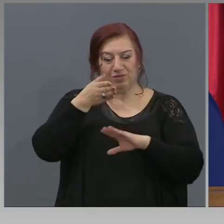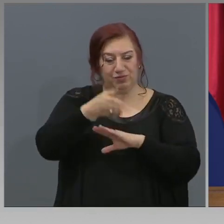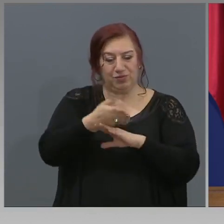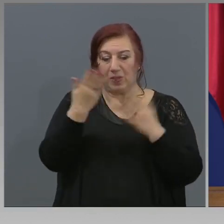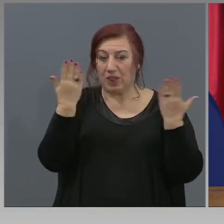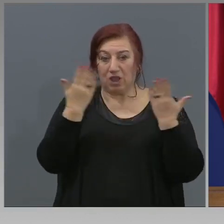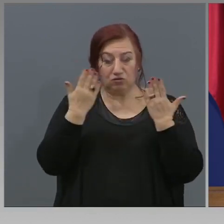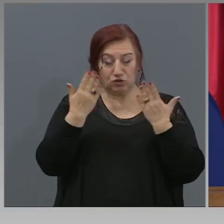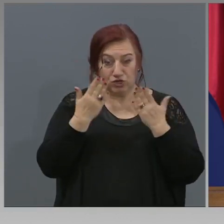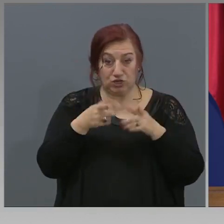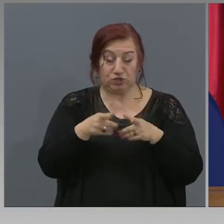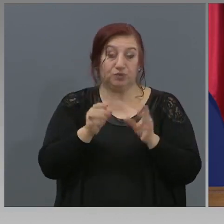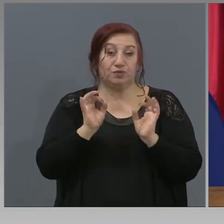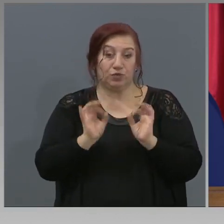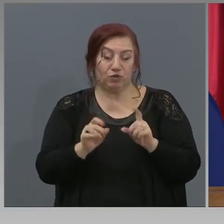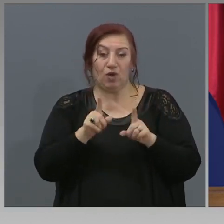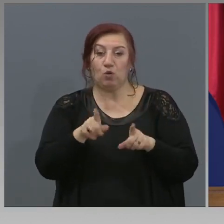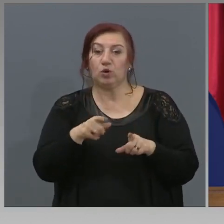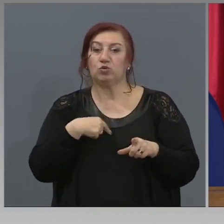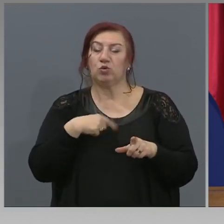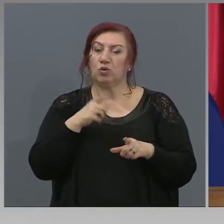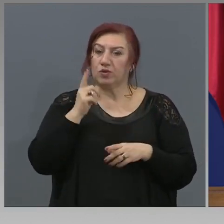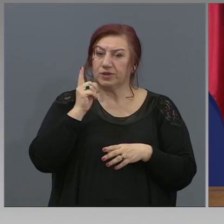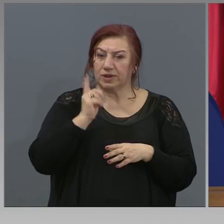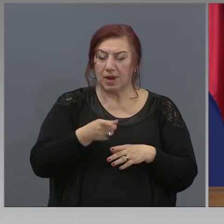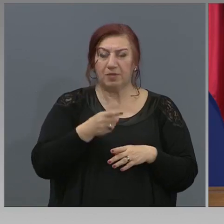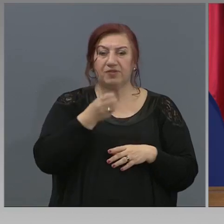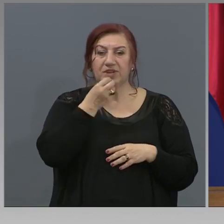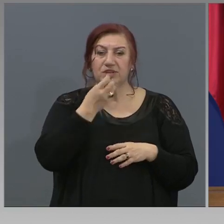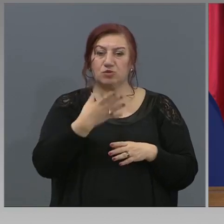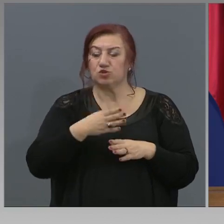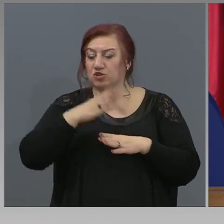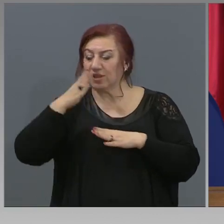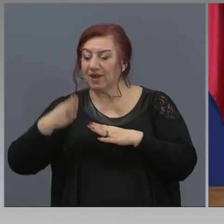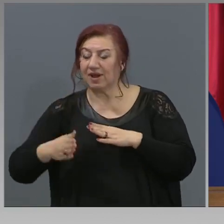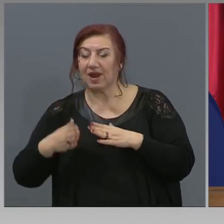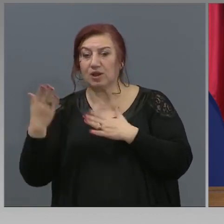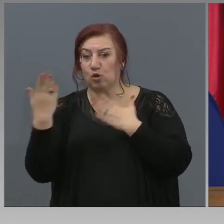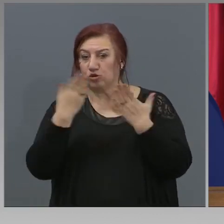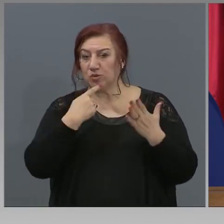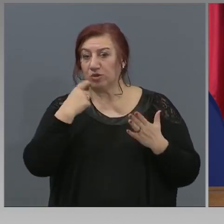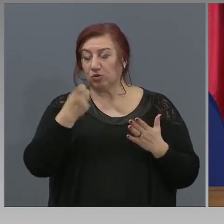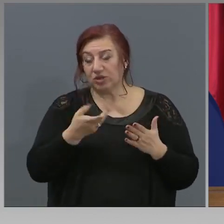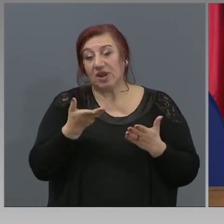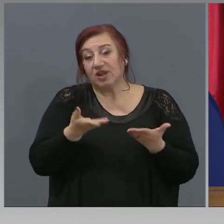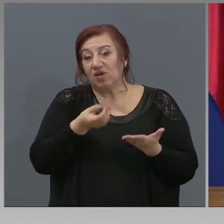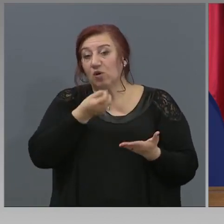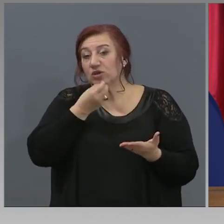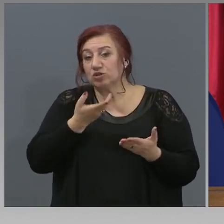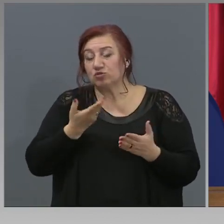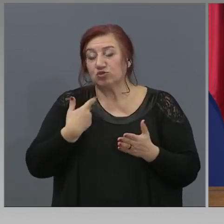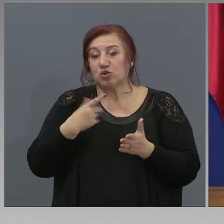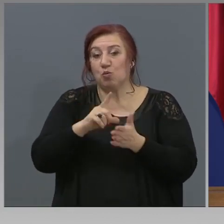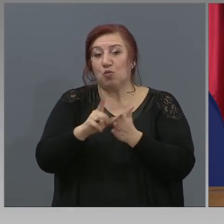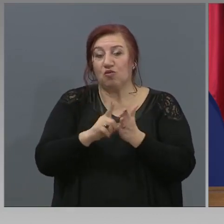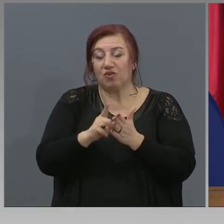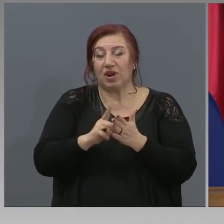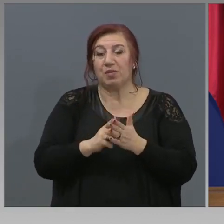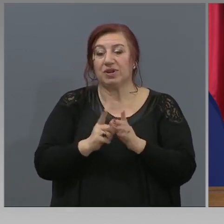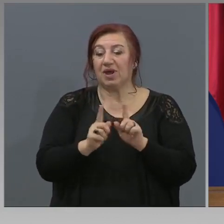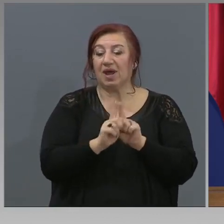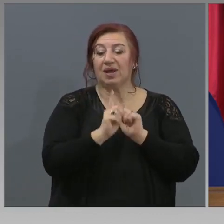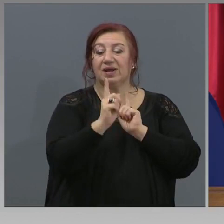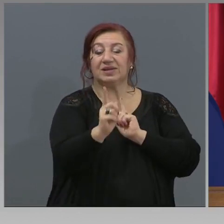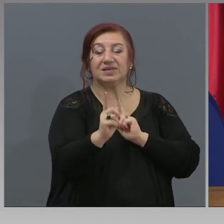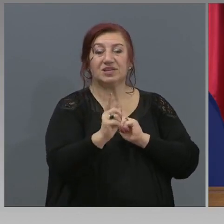Тоест, това, което ще трябва да се случи на края на учебната година, е това, което ни се излучило по време на дистанционната форма на